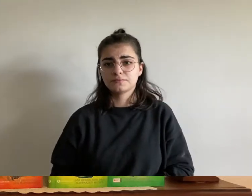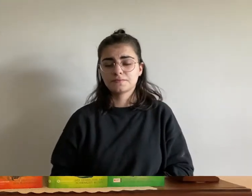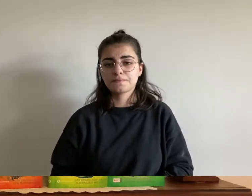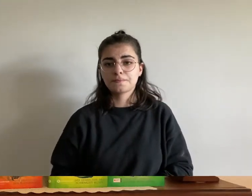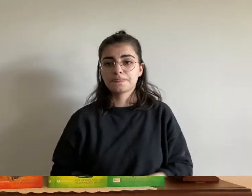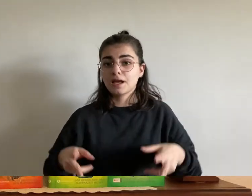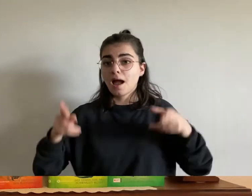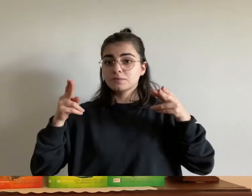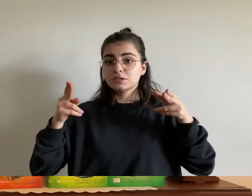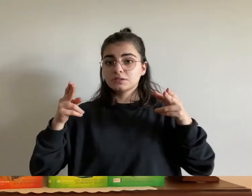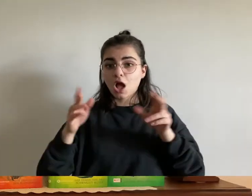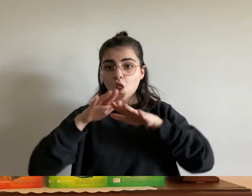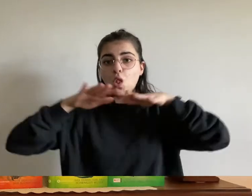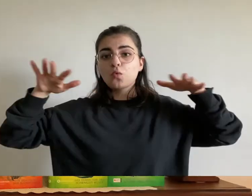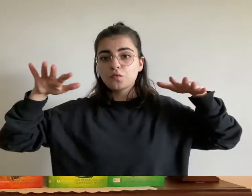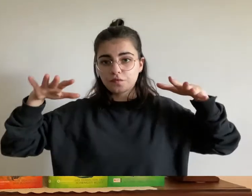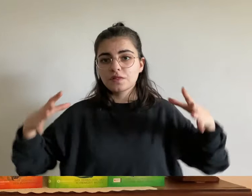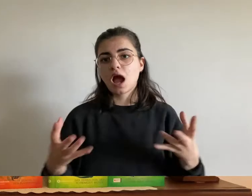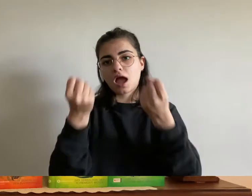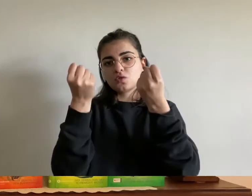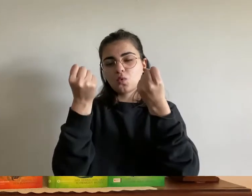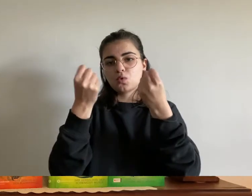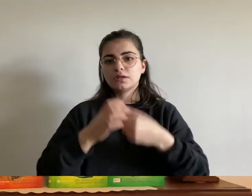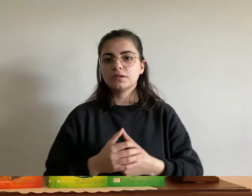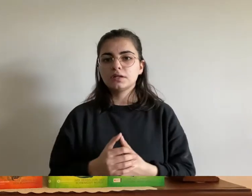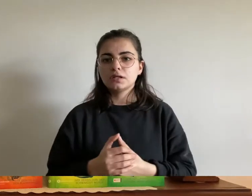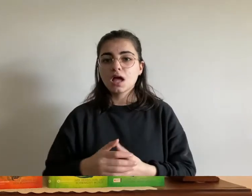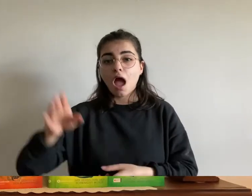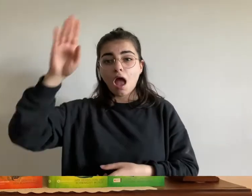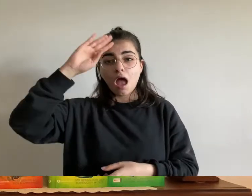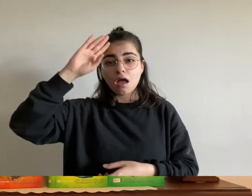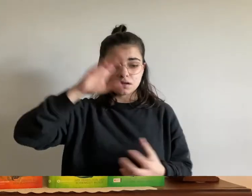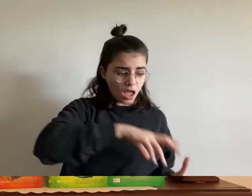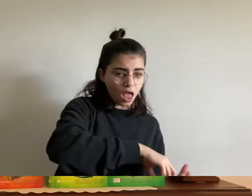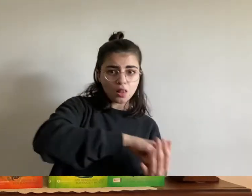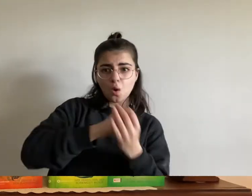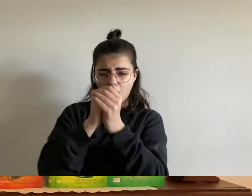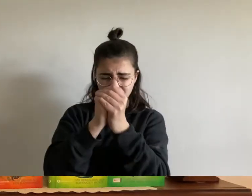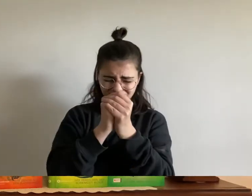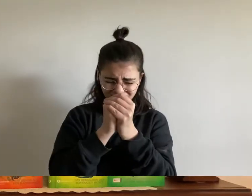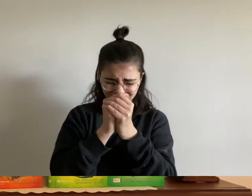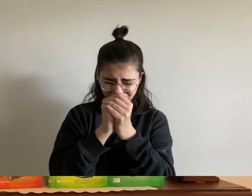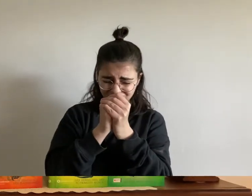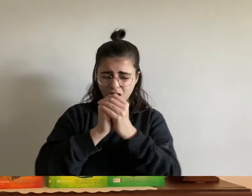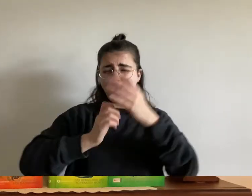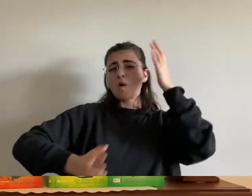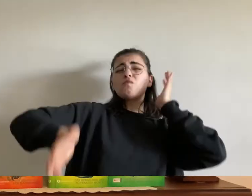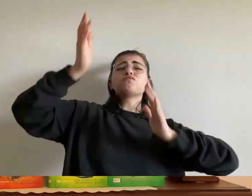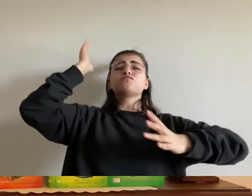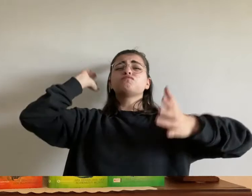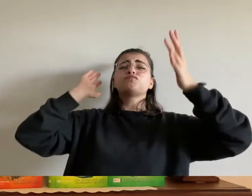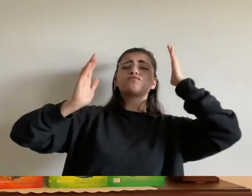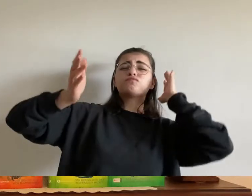rettung aus der luft eric hielt endur fest umklammert während er fiel er hörte ein lautes